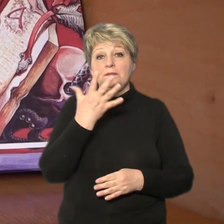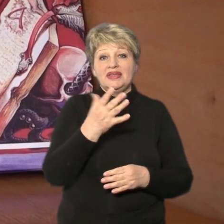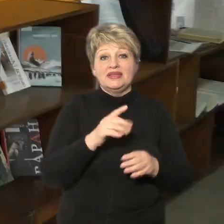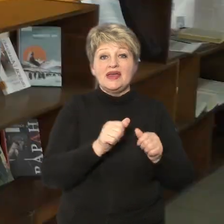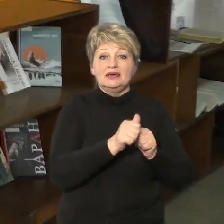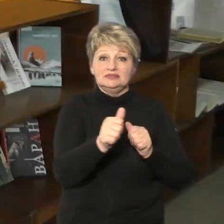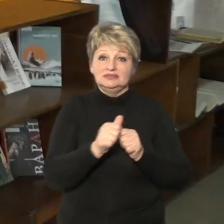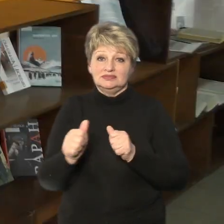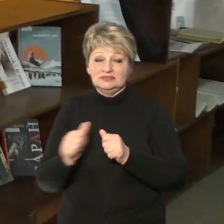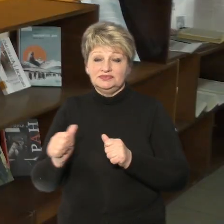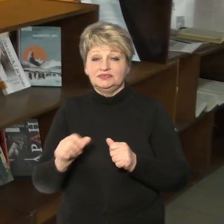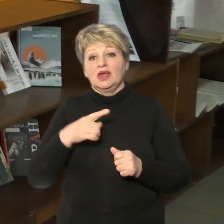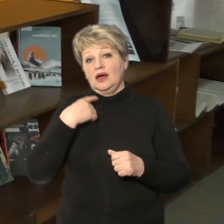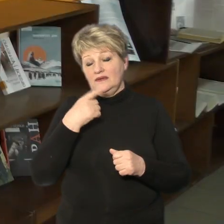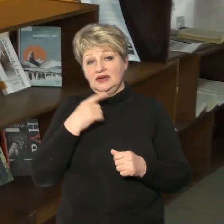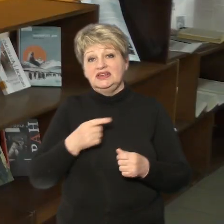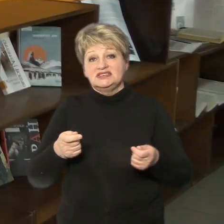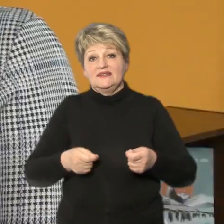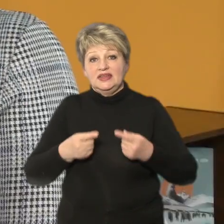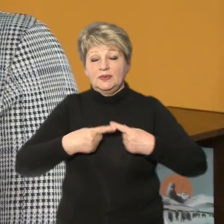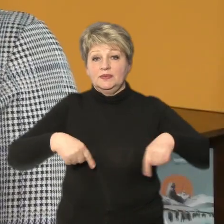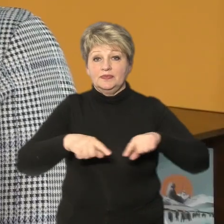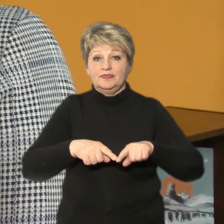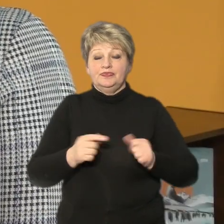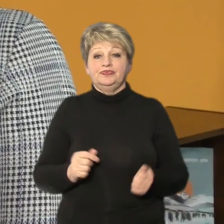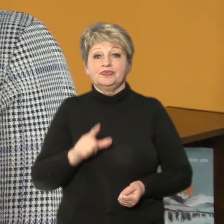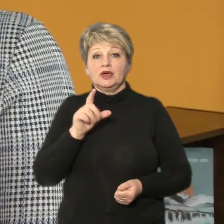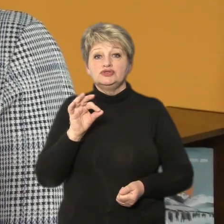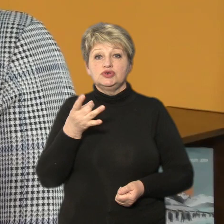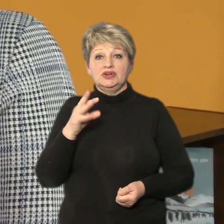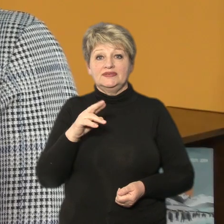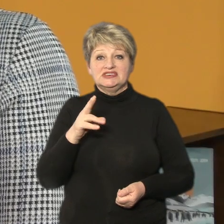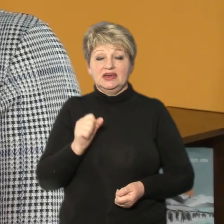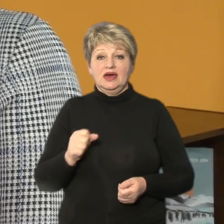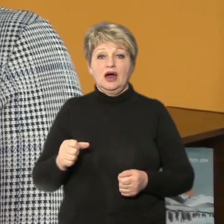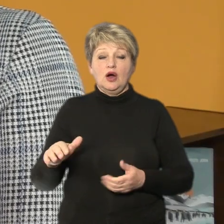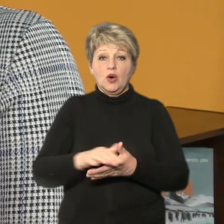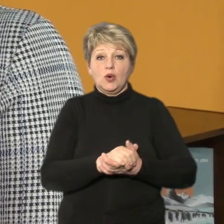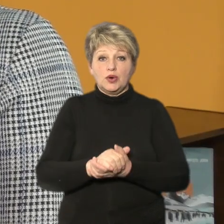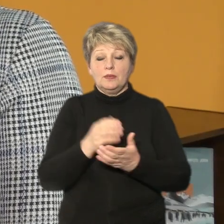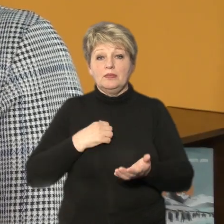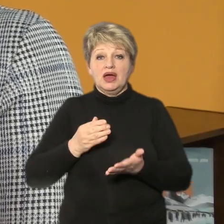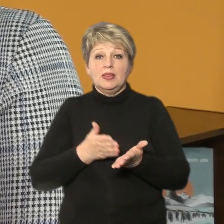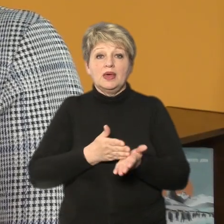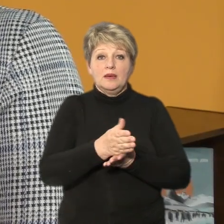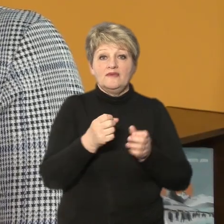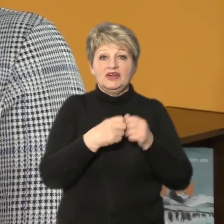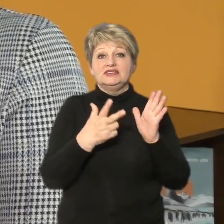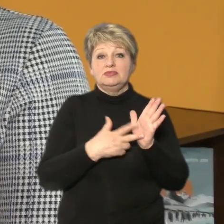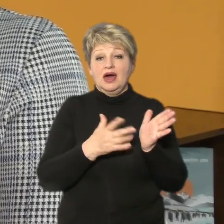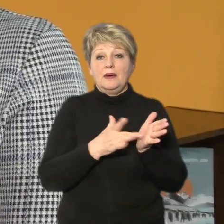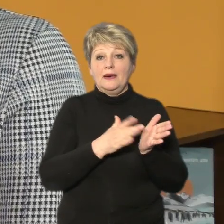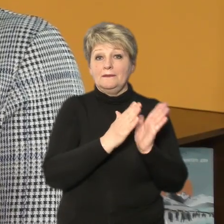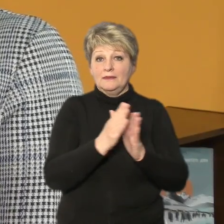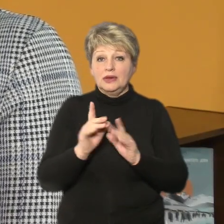завідувачка відділу формування фондів Людмила Посипайко. З Зорівській громаді ми спрямували 18 примірників, чому так мало, тому що